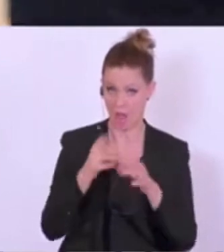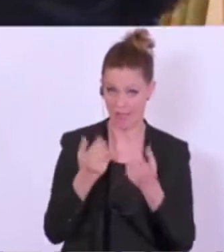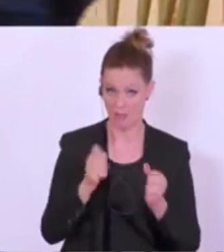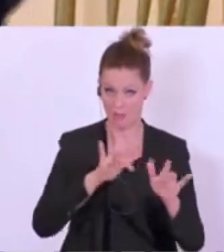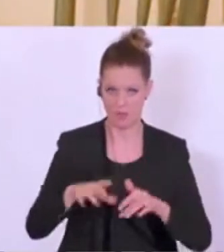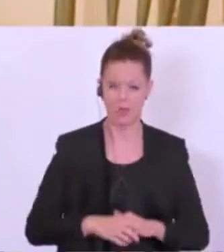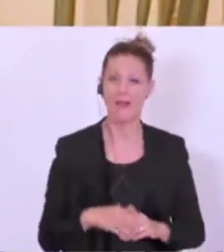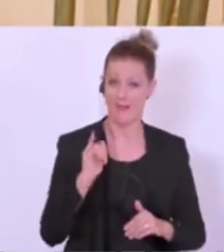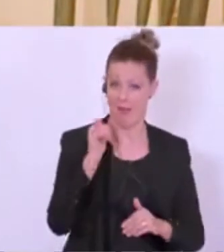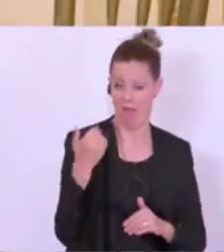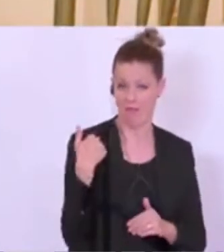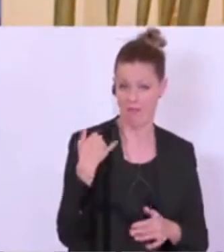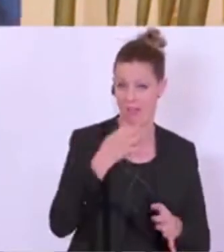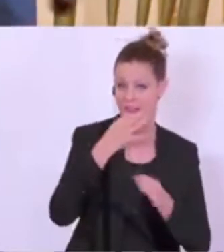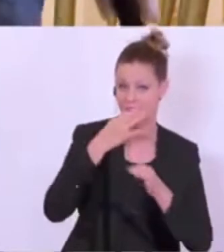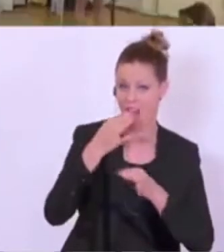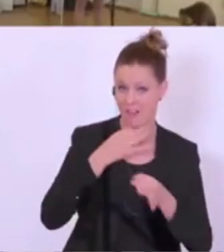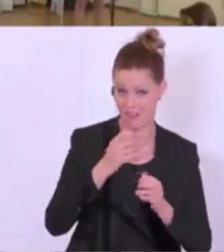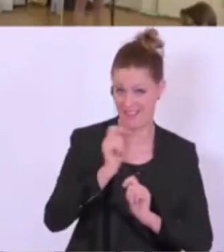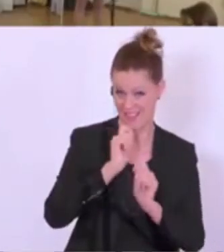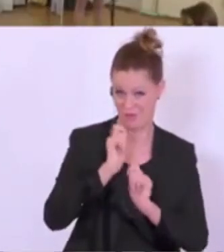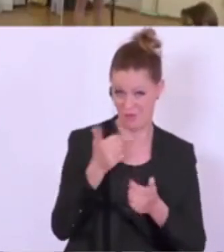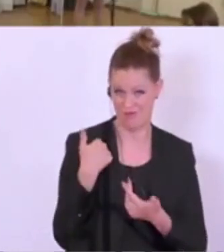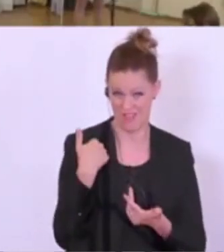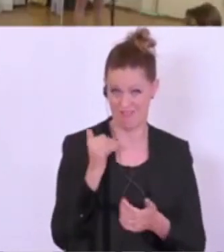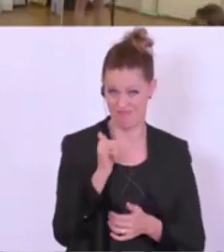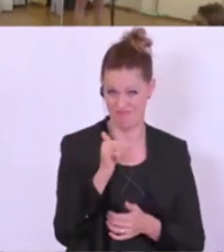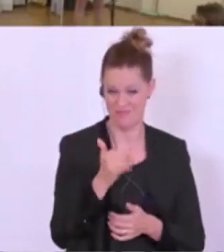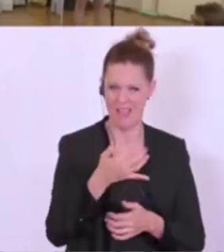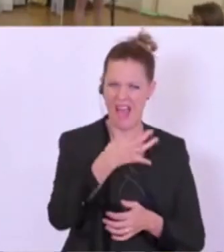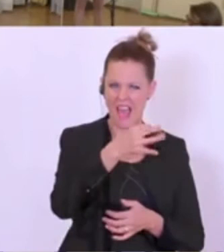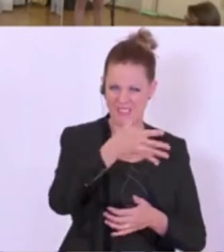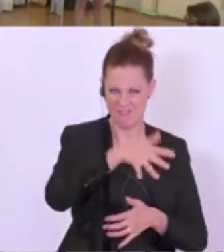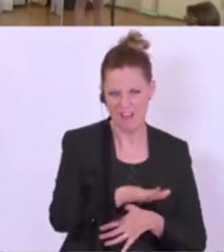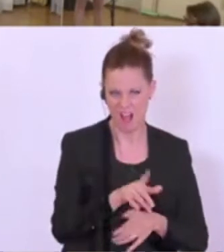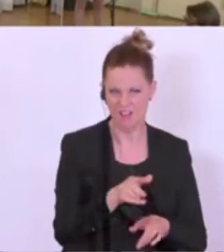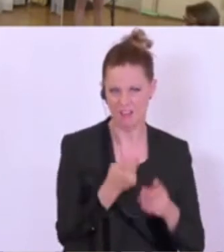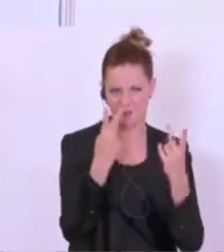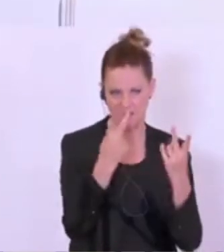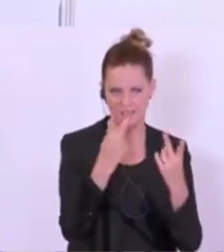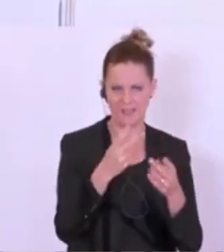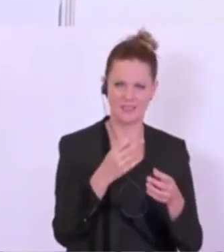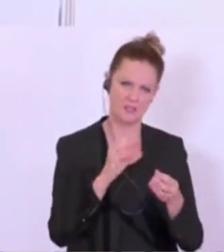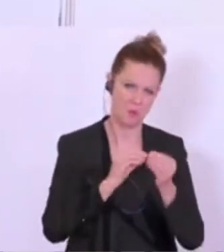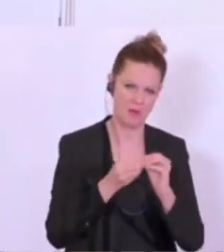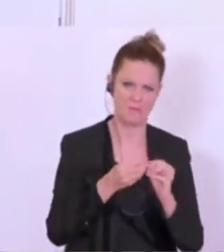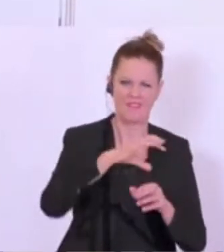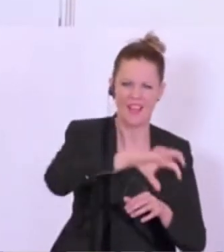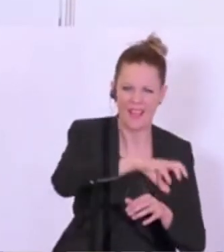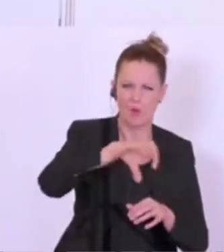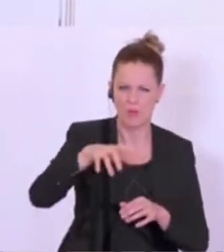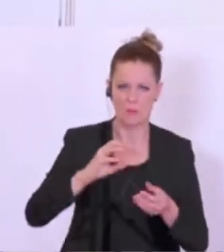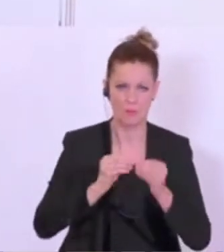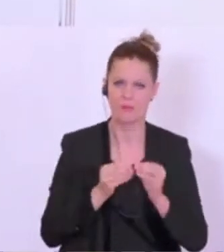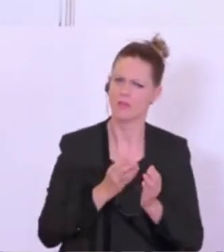Da haben wir gefragt, das in den Interviews. Das ist in Einzelfällen ein wichtiges Problem, das ist aber sehr lokales Problem. Es hat sich nicht